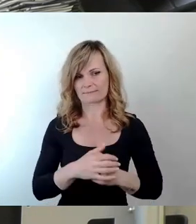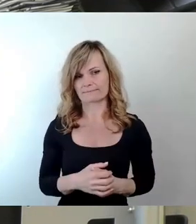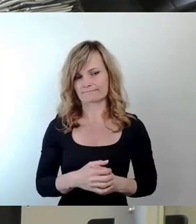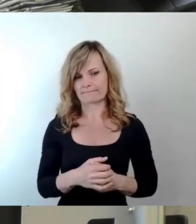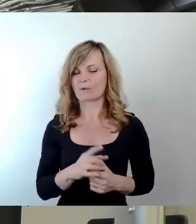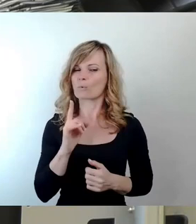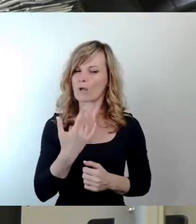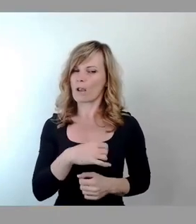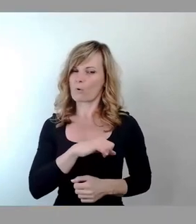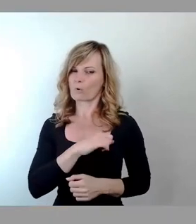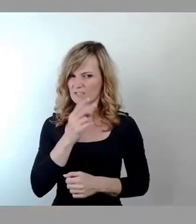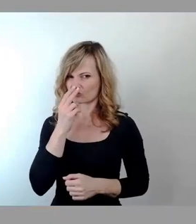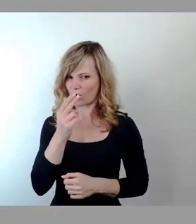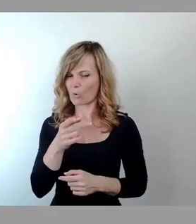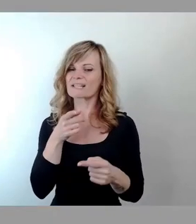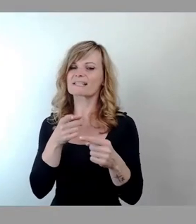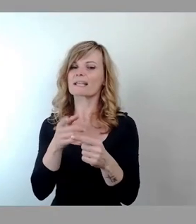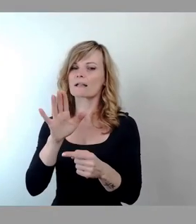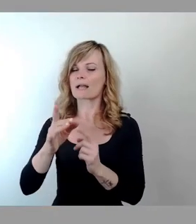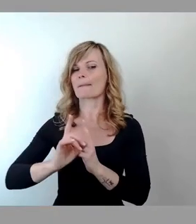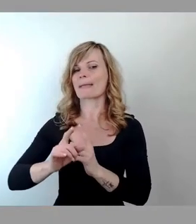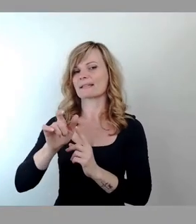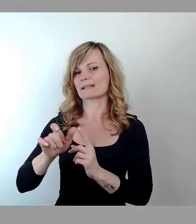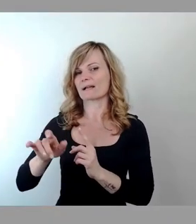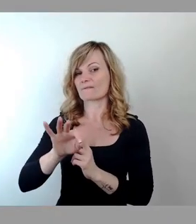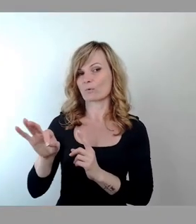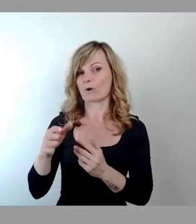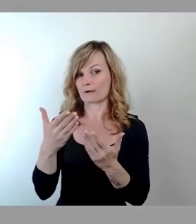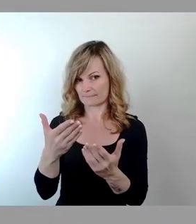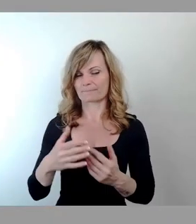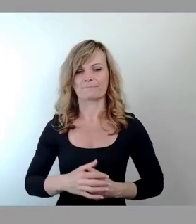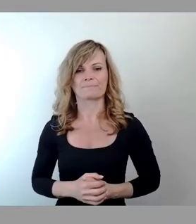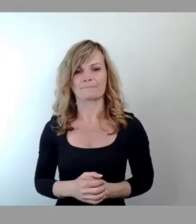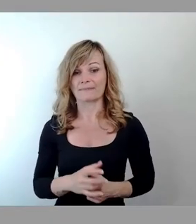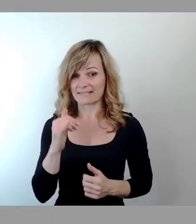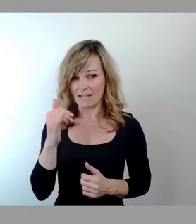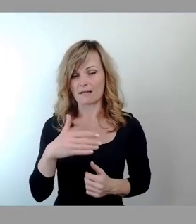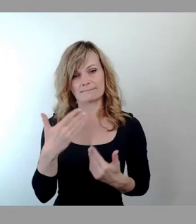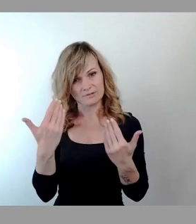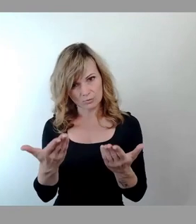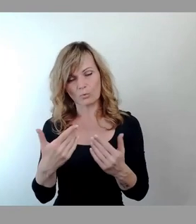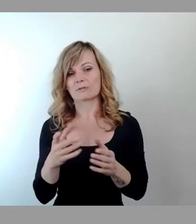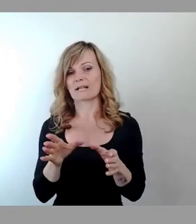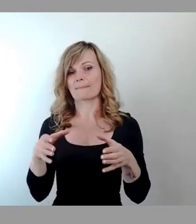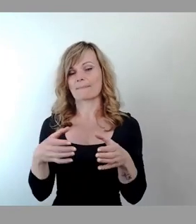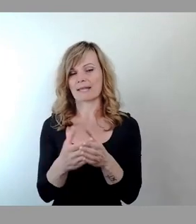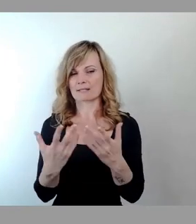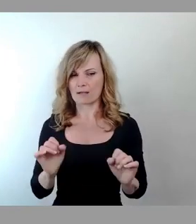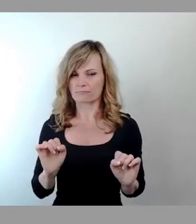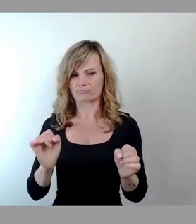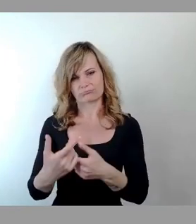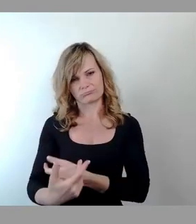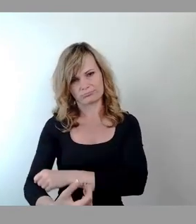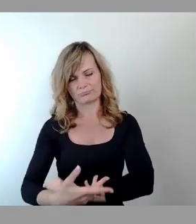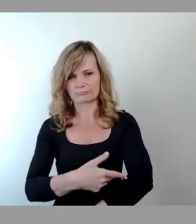das Ziel, was die Pendlerinnen und Pendler angeht. Und da muss man sagen, ja, das kann nur ein gemeinsames Anpacken sein zwischen Stadt und Umland.